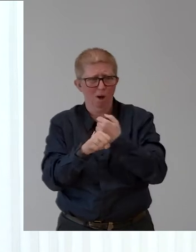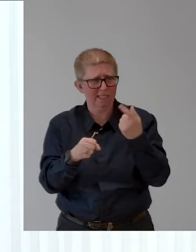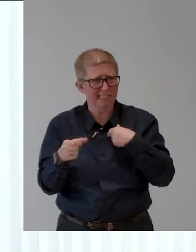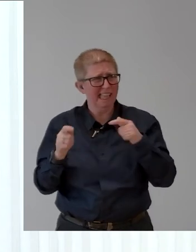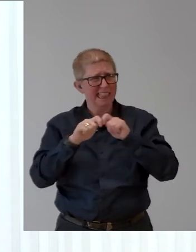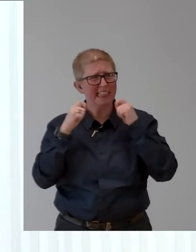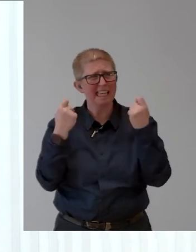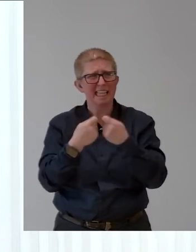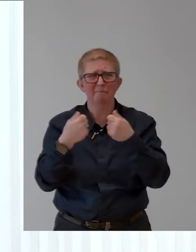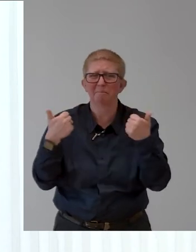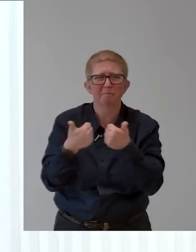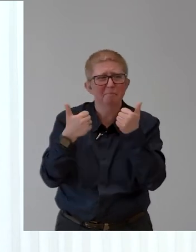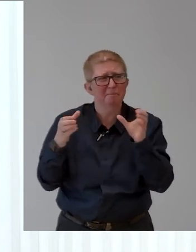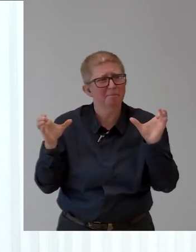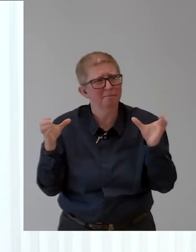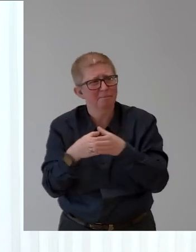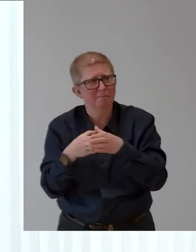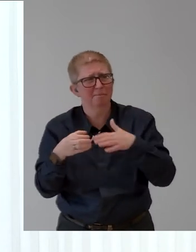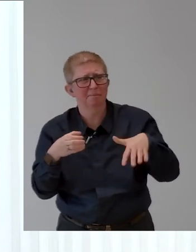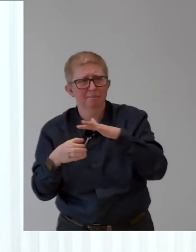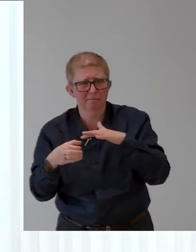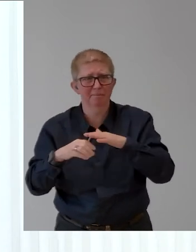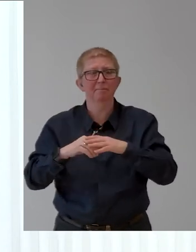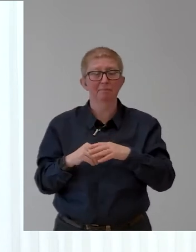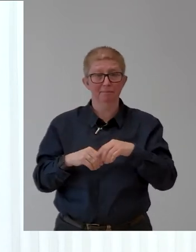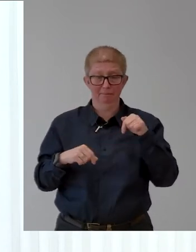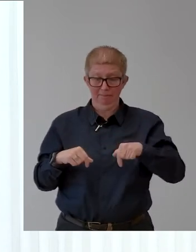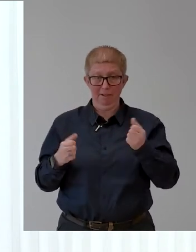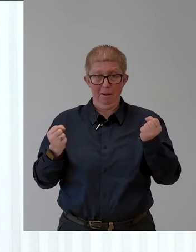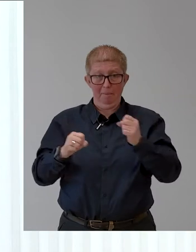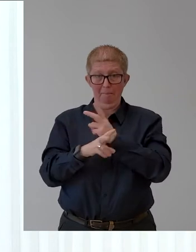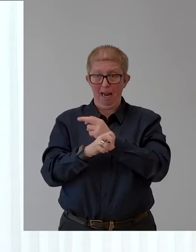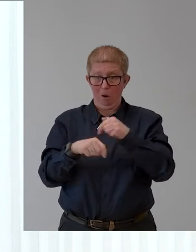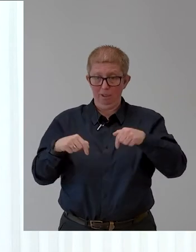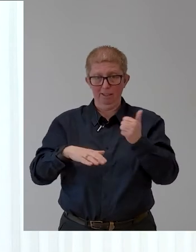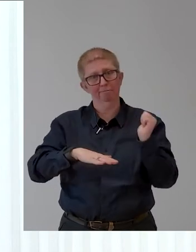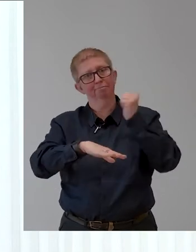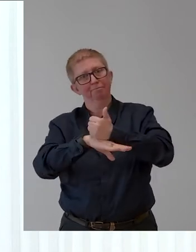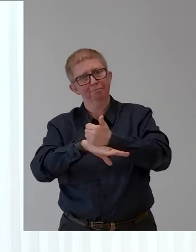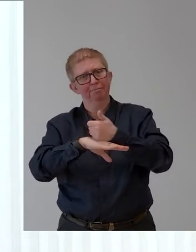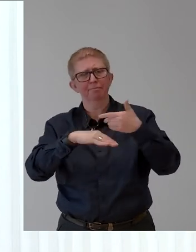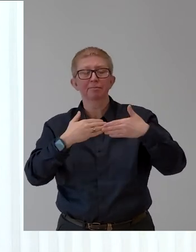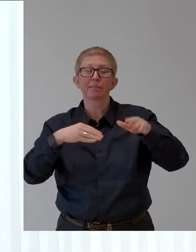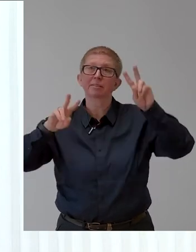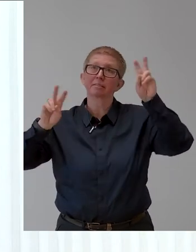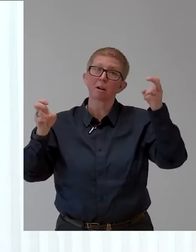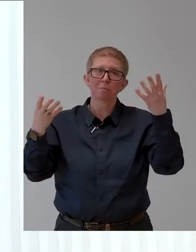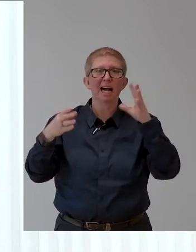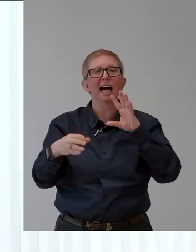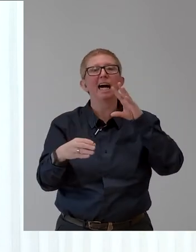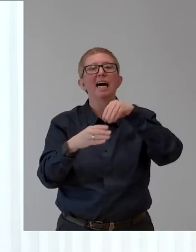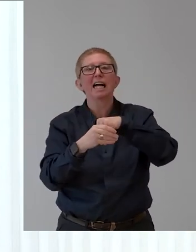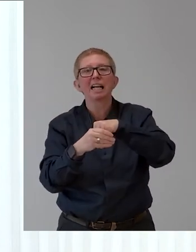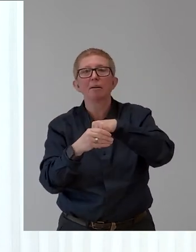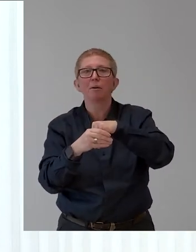Bank Austria, Unicredit Bank Austria, is definitely a leader when it comes to inclusive employment and accessibility in Austria within